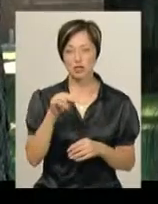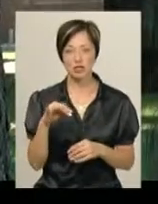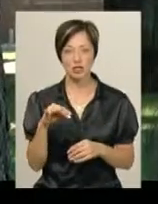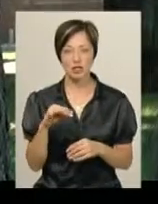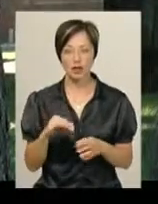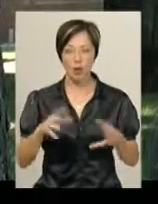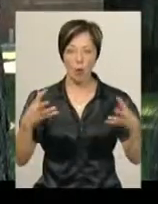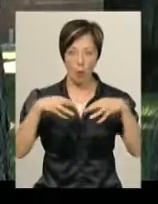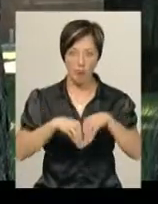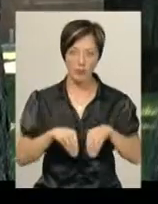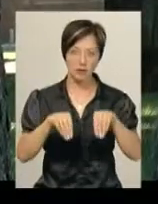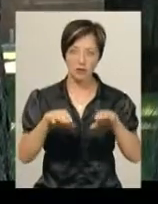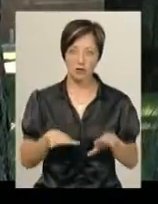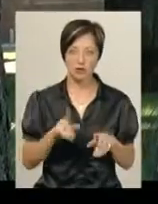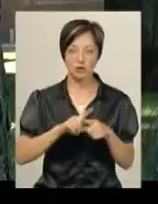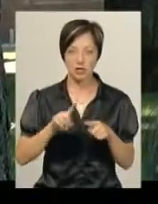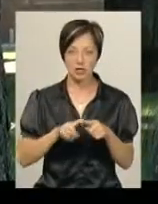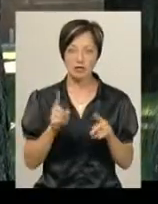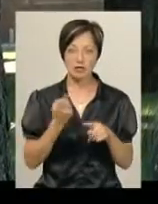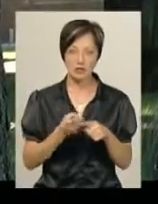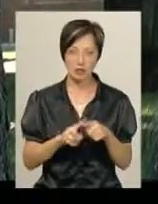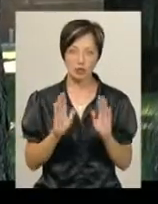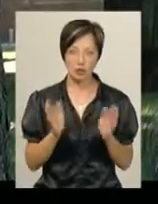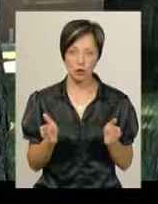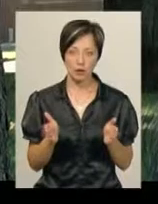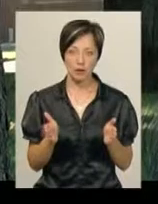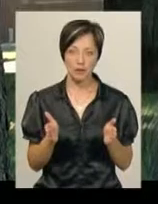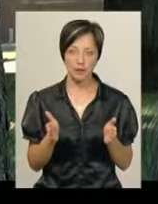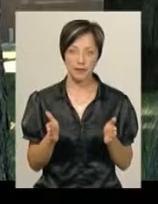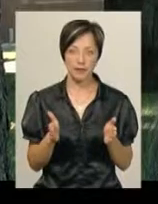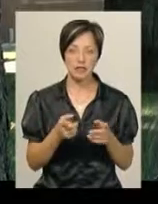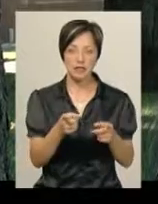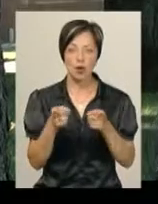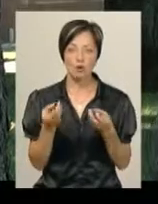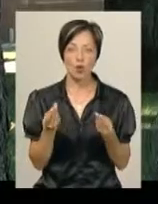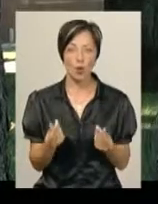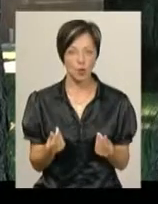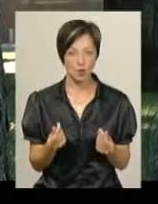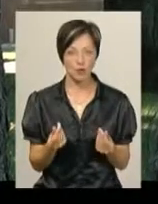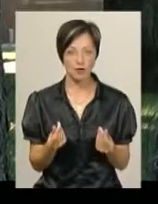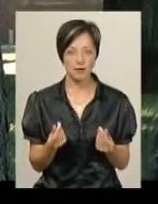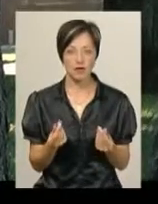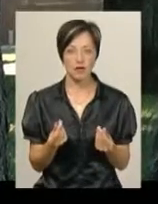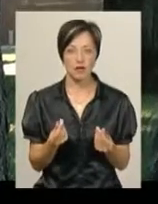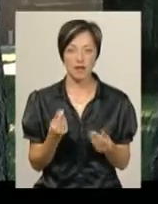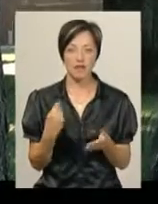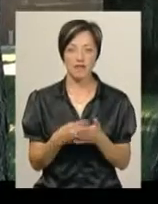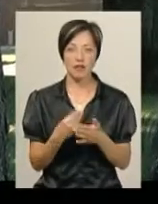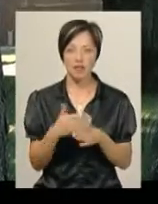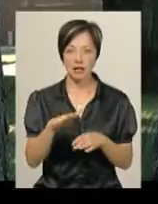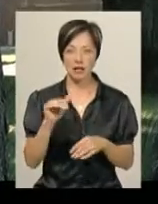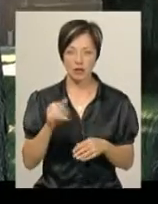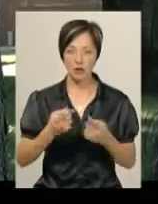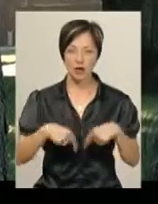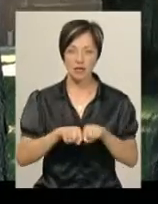комплексне таке рішення. Ну, скоріш за все, це буде і залучення коштів фінансово-кредитних організацій, і